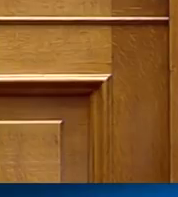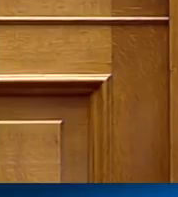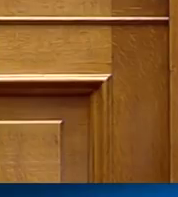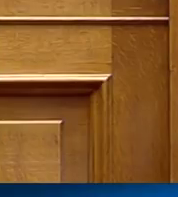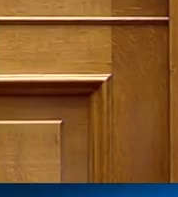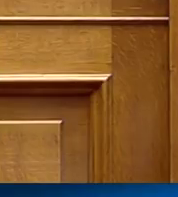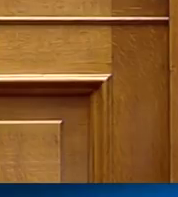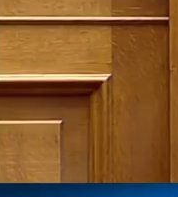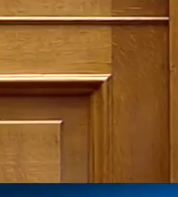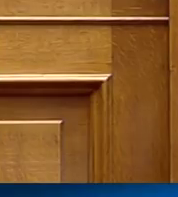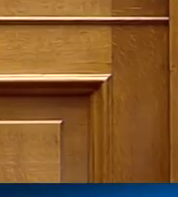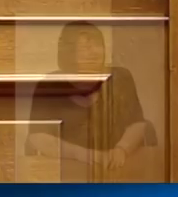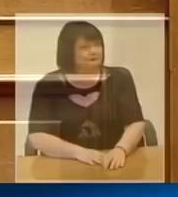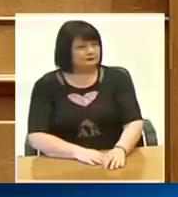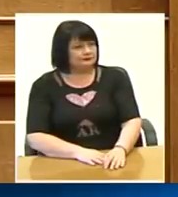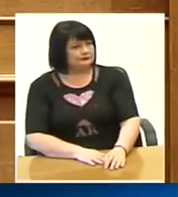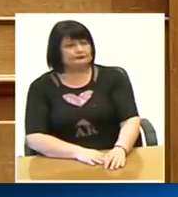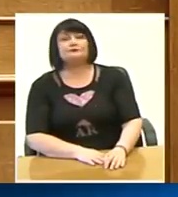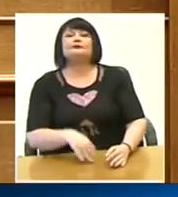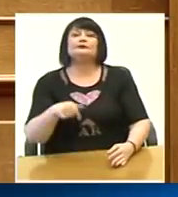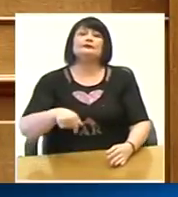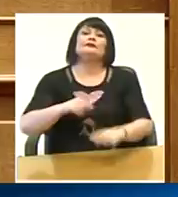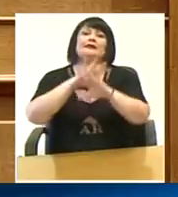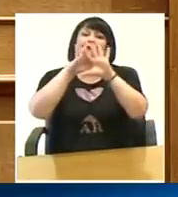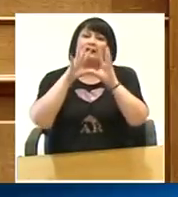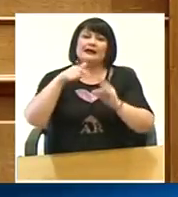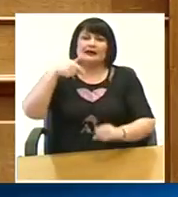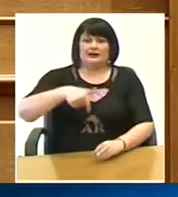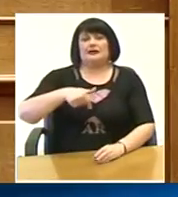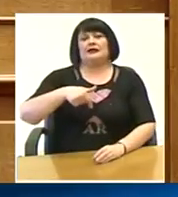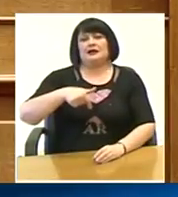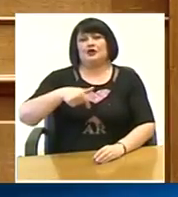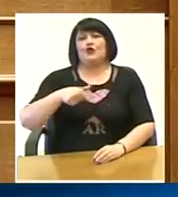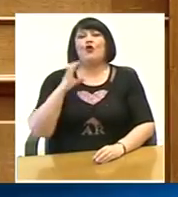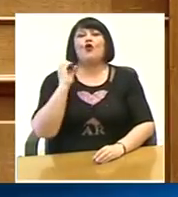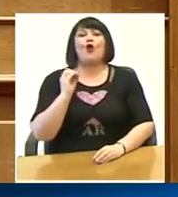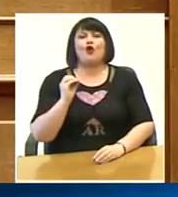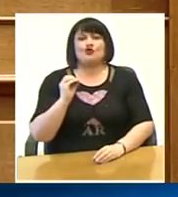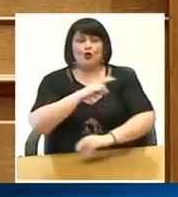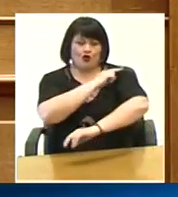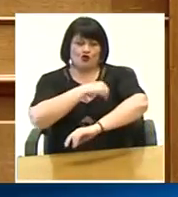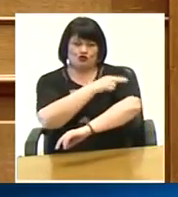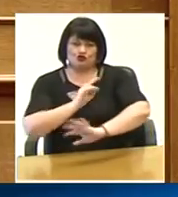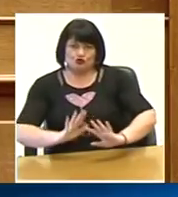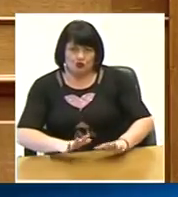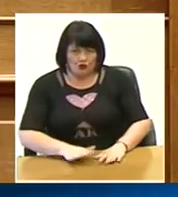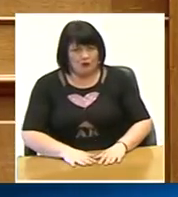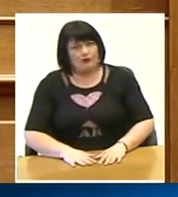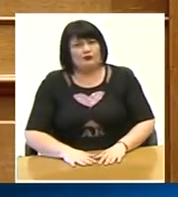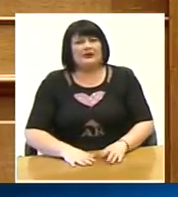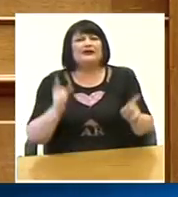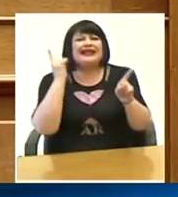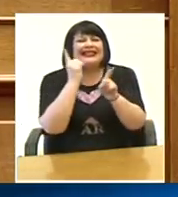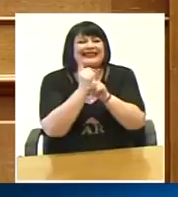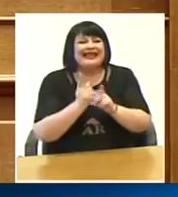συμφωνήσαμε με τη Ρένα Αντιδούρου, στο Γενικό Ογκολογικό Νοσοκομείο Κηφισιάς και στο μεταξά της τοποθέτησης δύο κυκλοτρονίων παραγωγής ραδιοφαρμάκων.